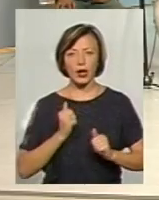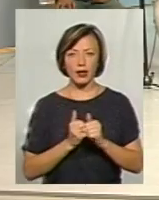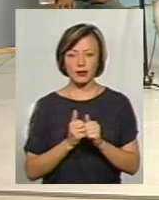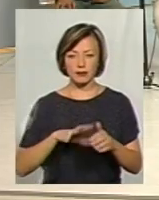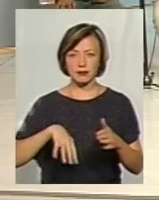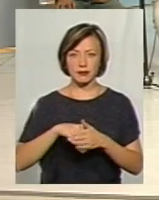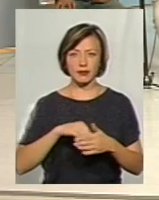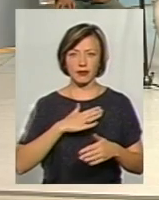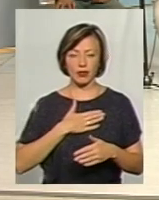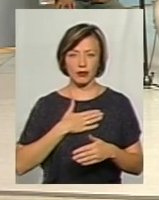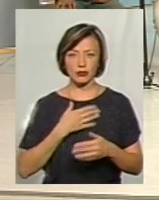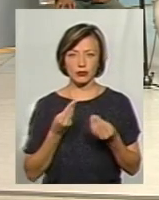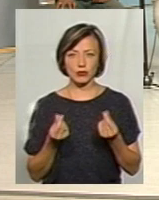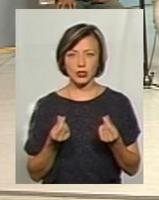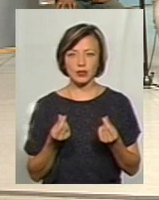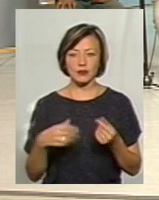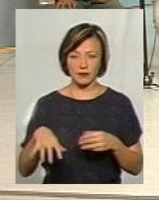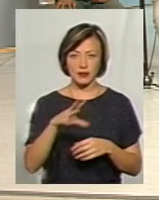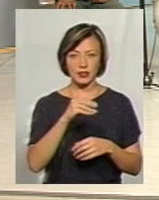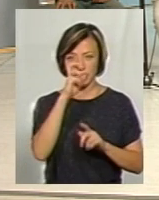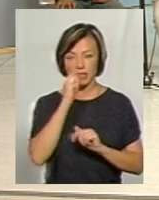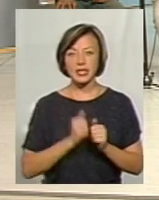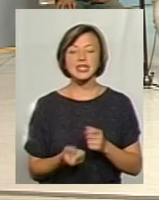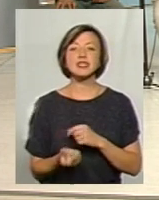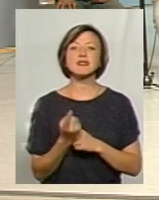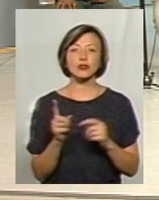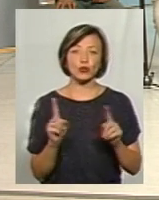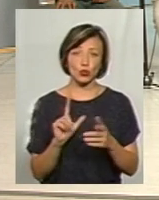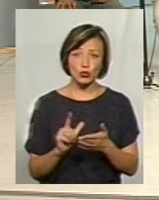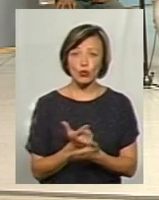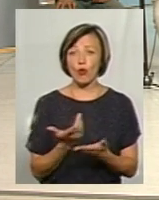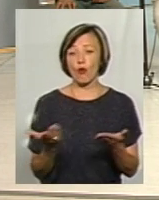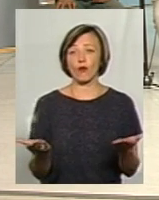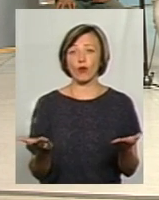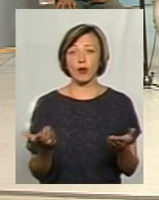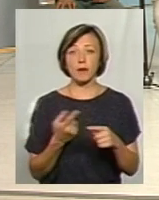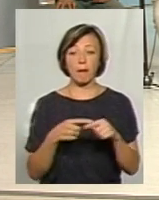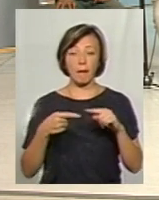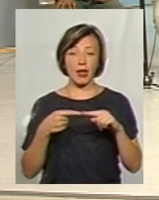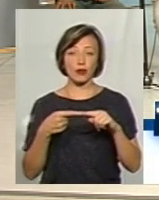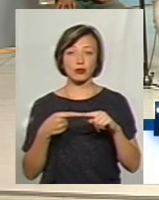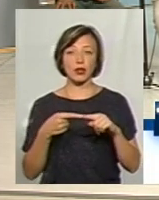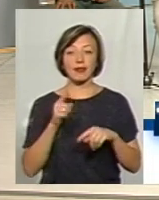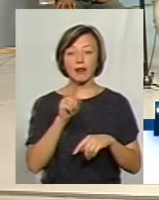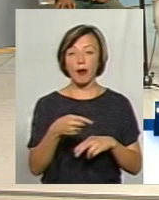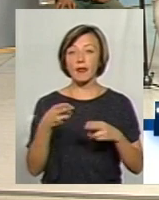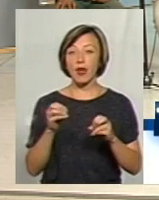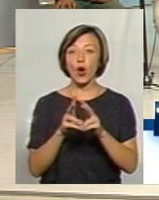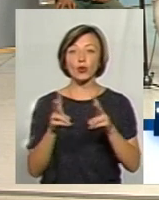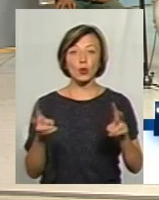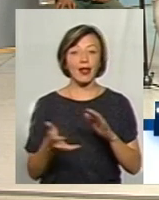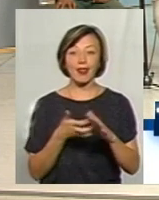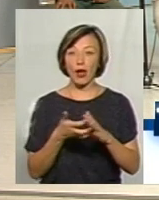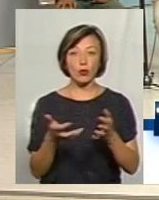кошт і харчуються у всій країні. Звідки, з чого? Знову таки, виходячи з того першого. Значить, там де хтось